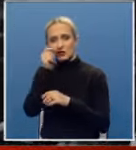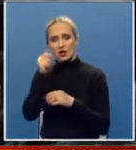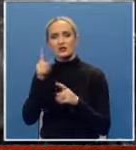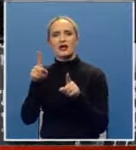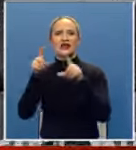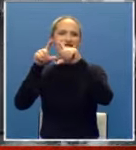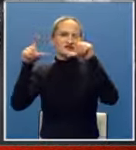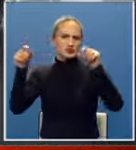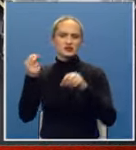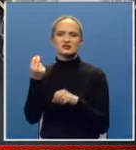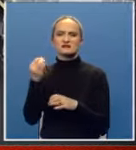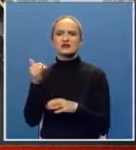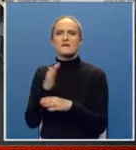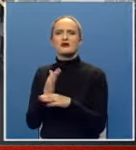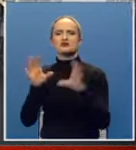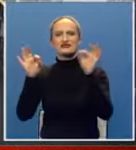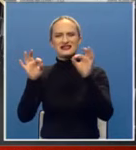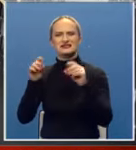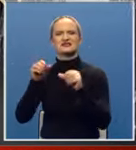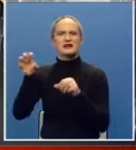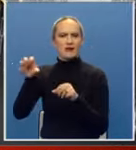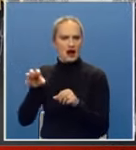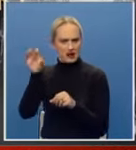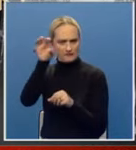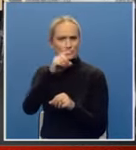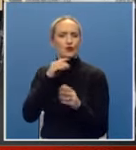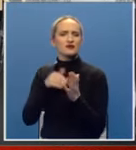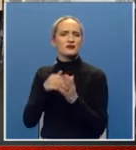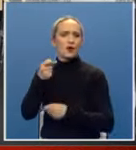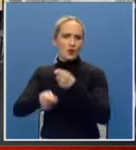institucija Srpska je među deset zemalja u koje treba investirati.